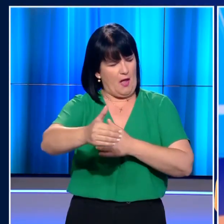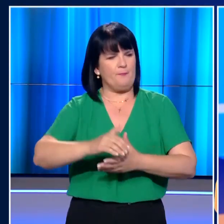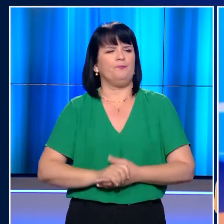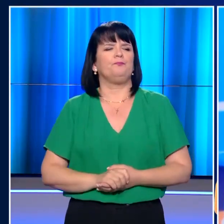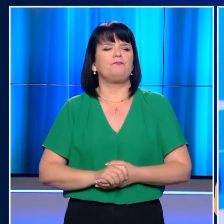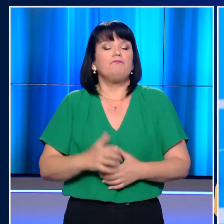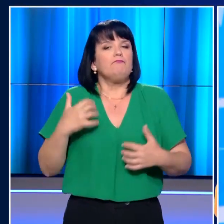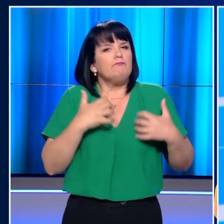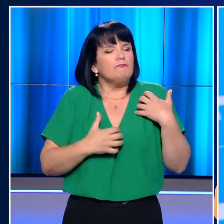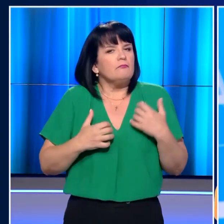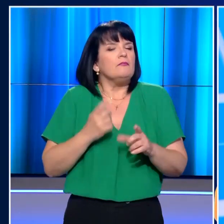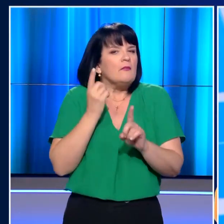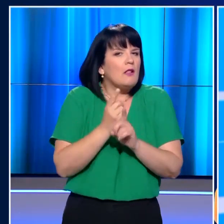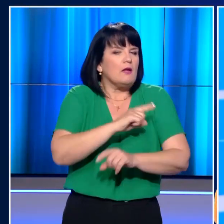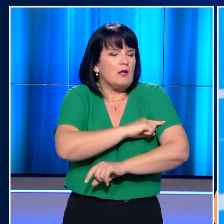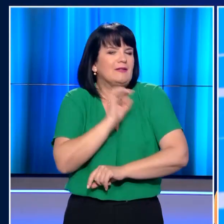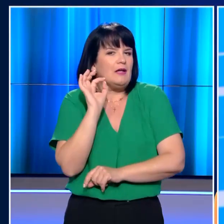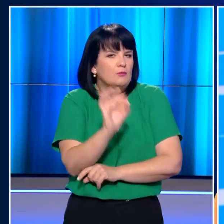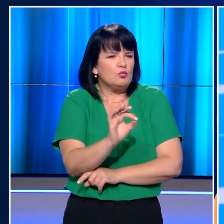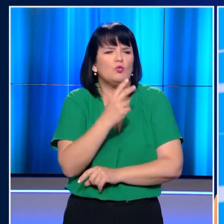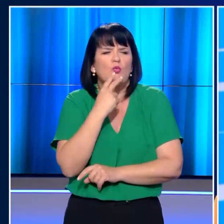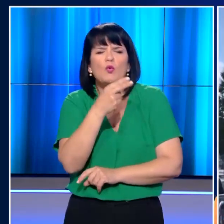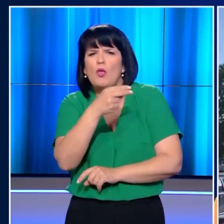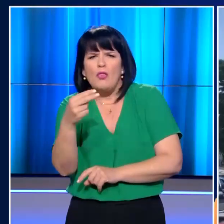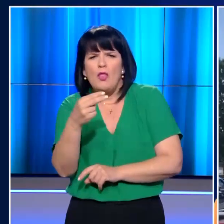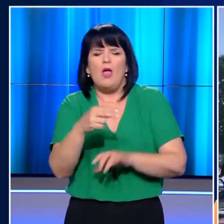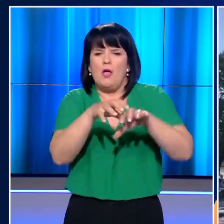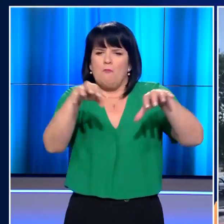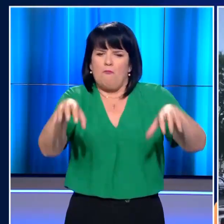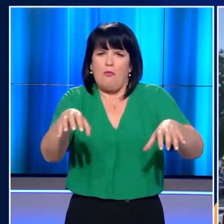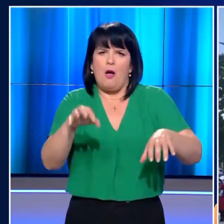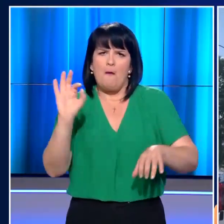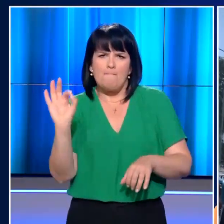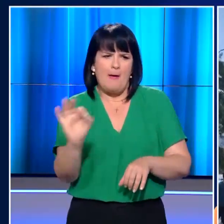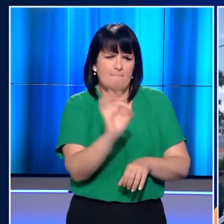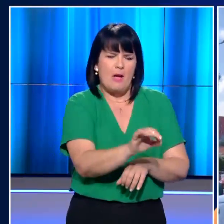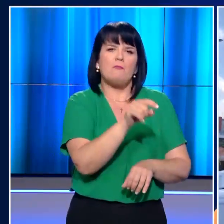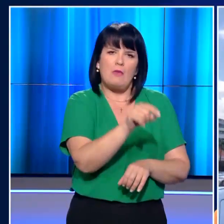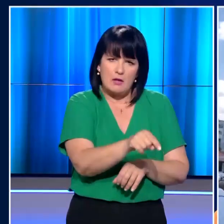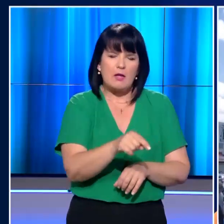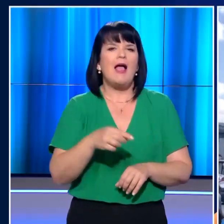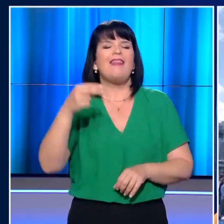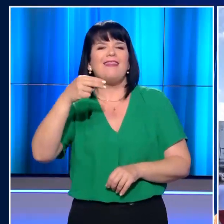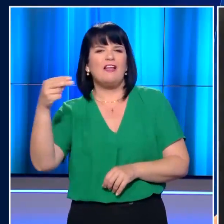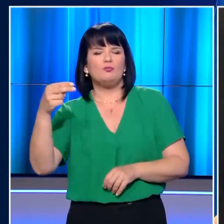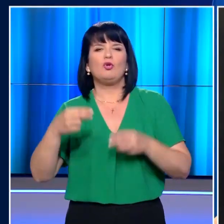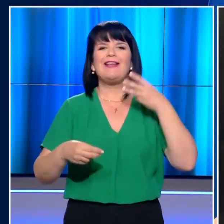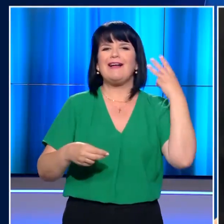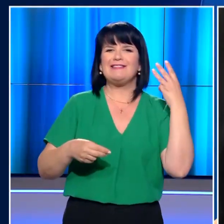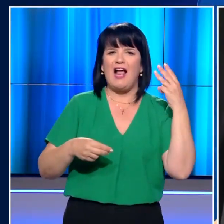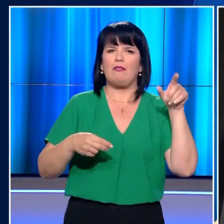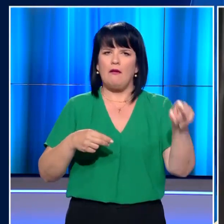λοιμοξιολόγους προκαλεί η χαλάρωση των μέτρων, καθώς και οι δύο νέες αιστείες της πανδημίας από τα νέα κρούσματα σε Θεσπρωτεία και την Ξάνθη,